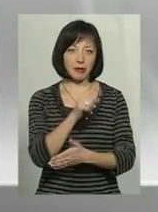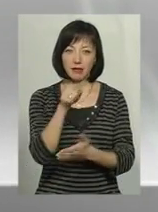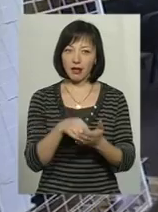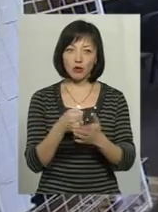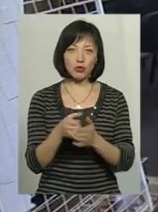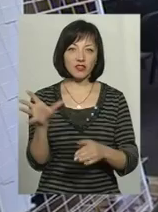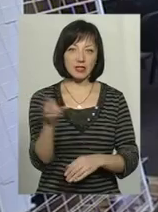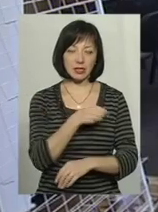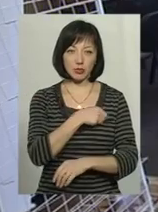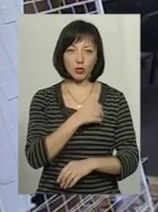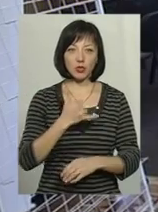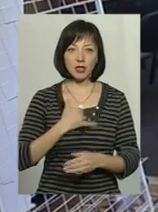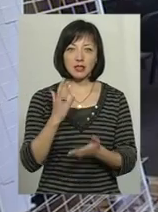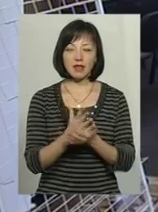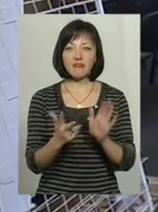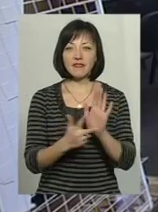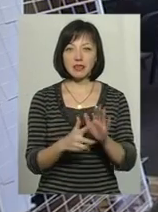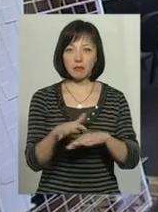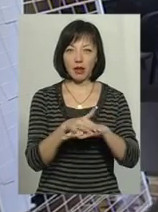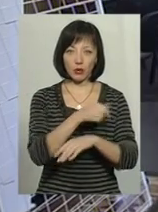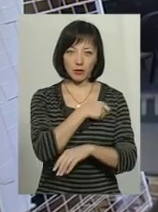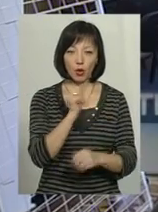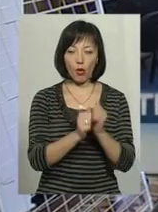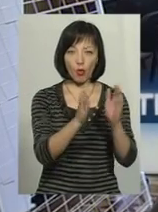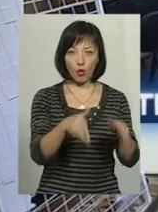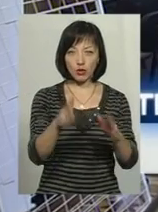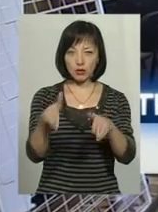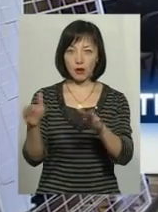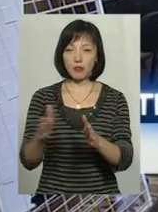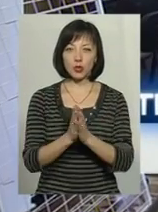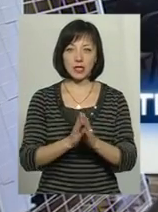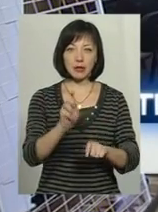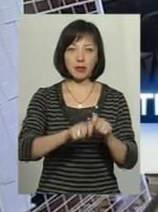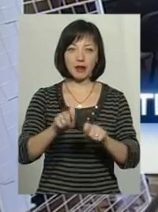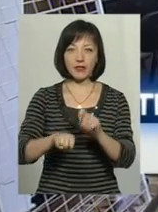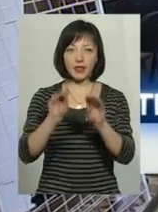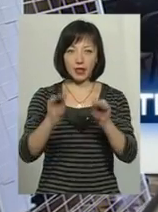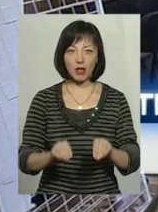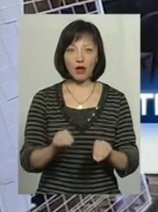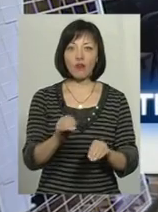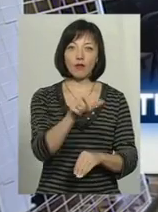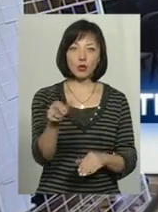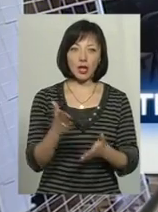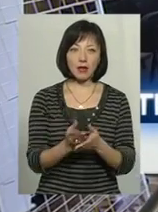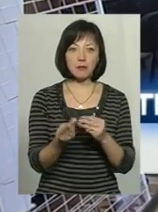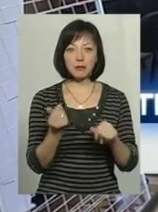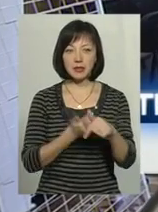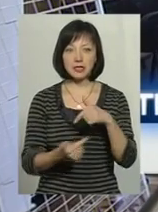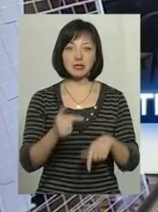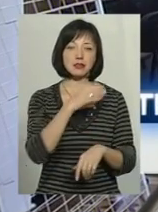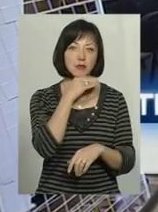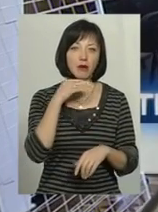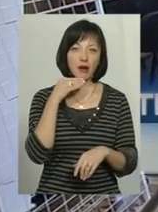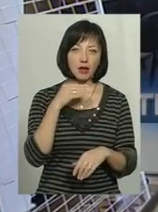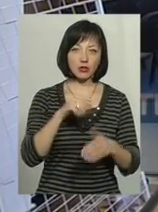Береза. У нас їх є вісім, ми будемо щодо кожного просити перевірити дані, тому що в людей є і бізнеси, і багато нерухомості,